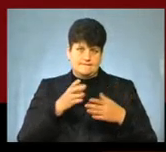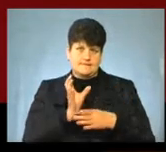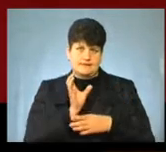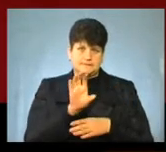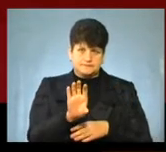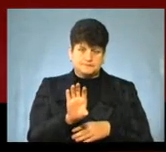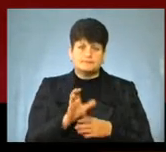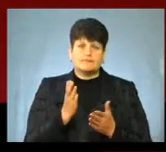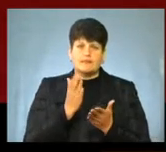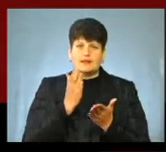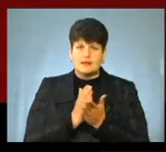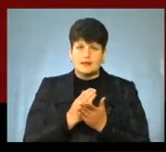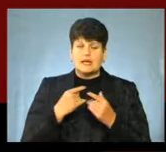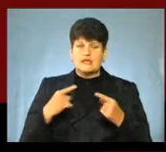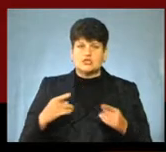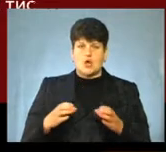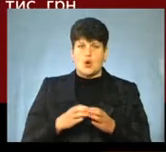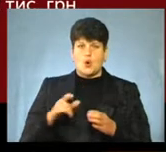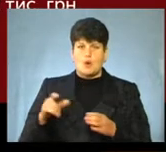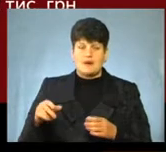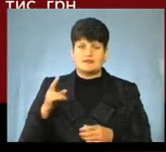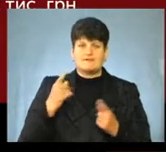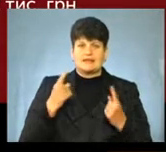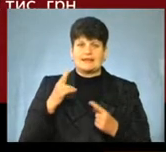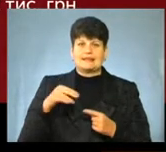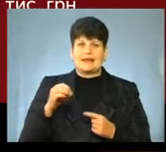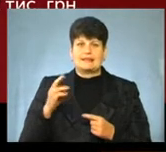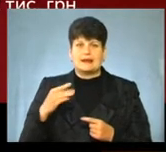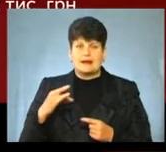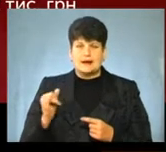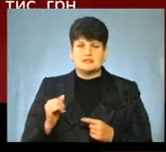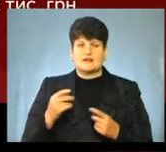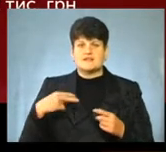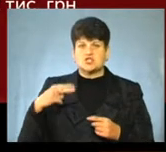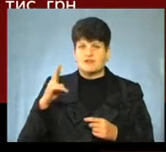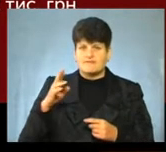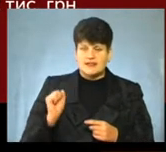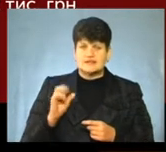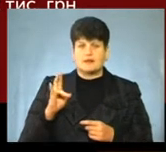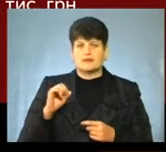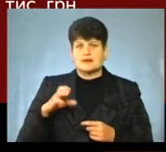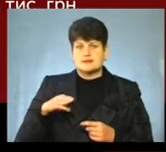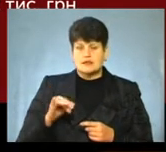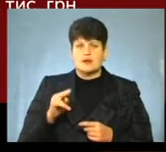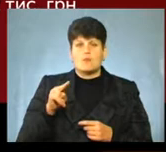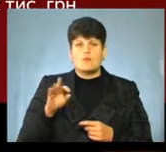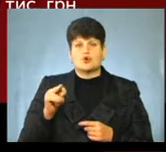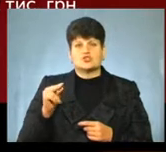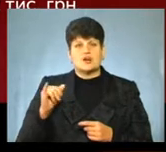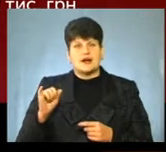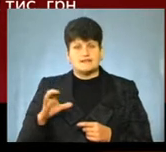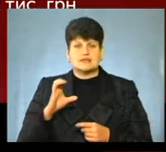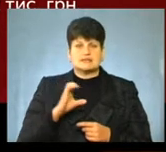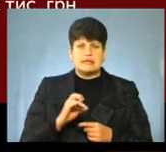тих, що ви назвали, ще інші громади – Великодидеркальська, Вашнівецька, Колоднанська, Монастириська, Настасівська, Почаївська, власне,